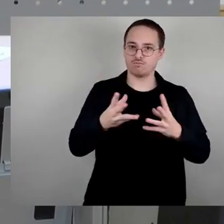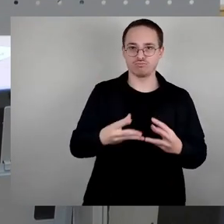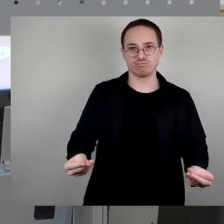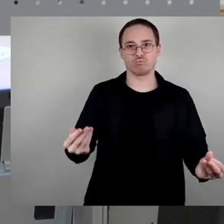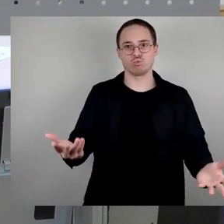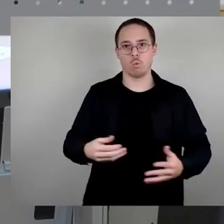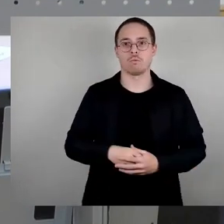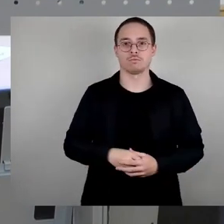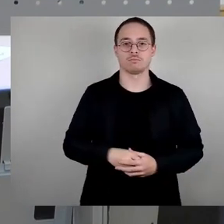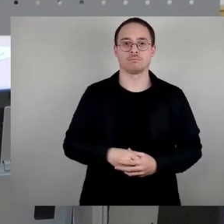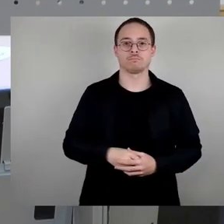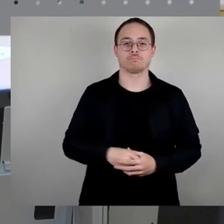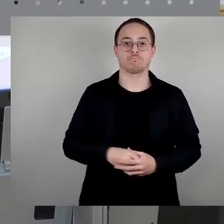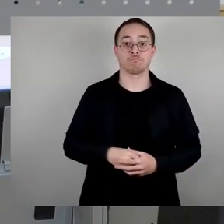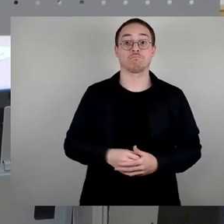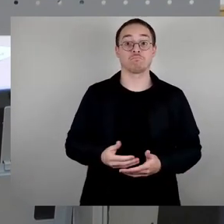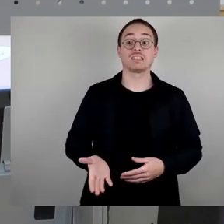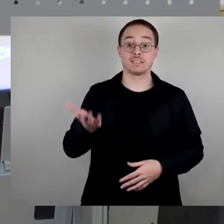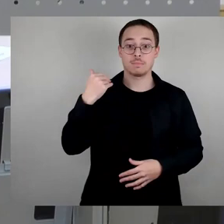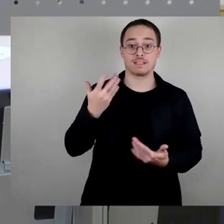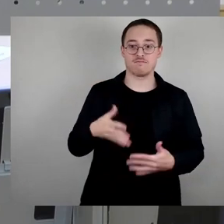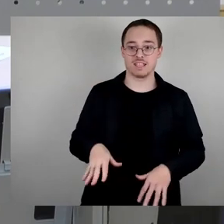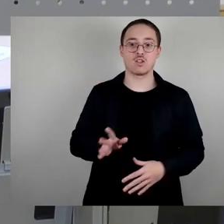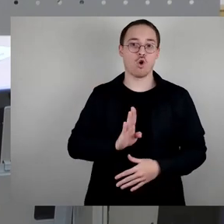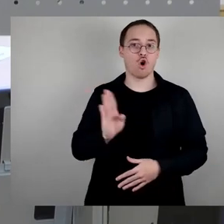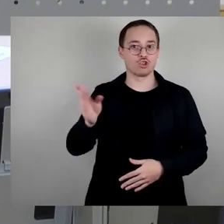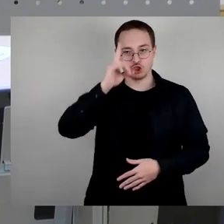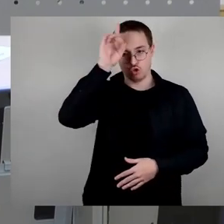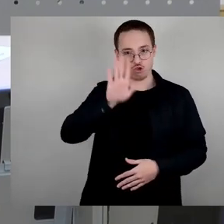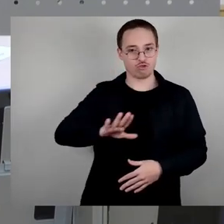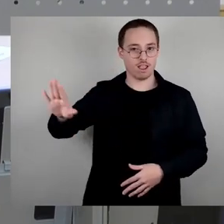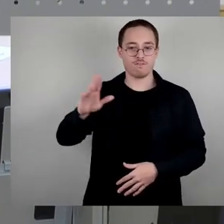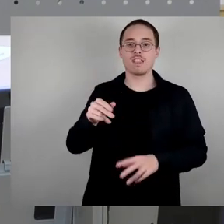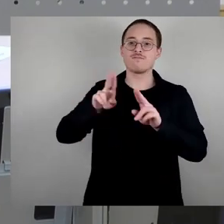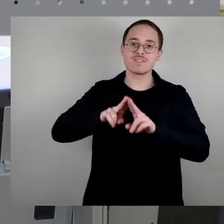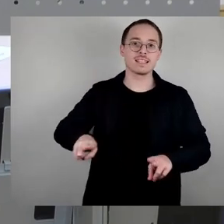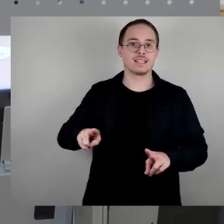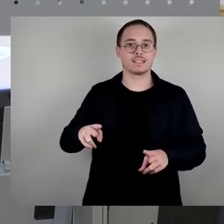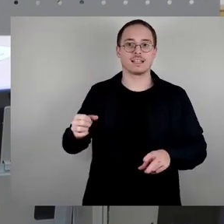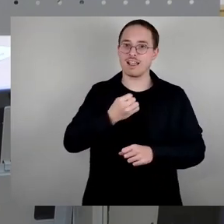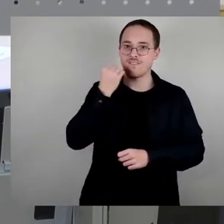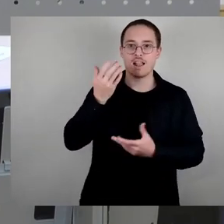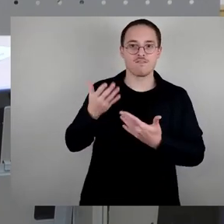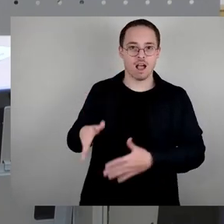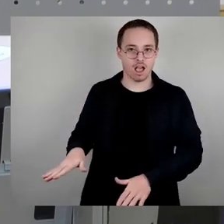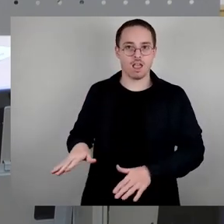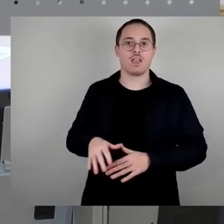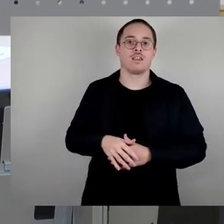dass die Ostdeutschen, die friedlich und gewaltfrei, die erste Losung der Revolution war, keine Gewalt. Der Herr